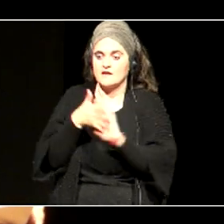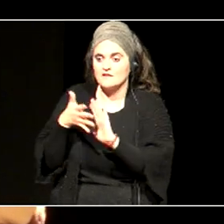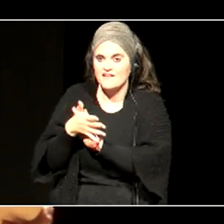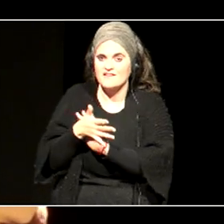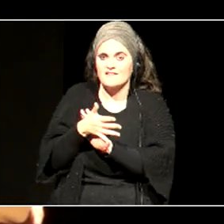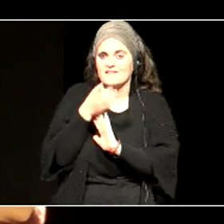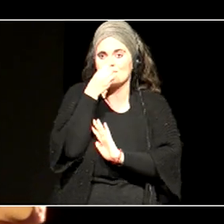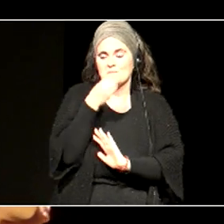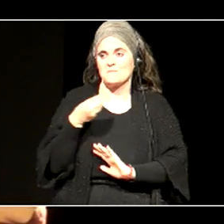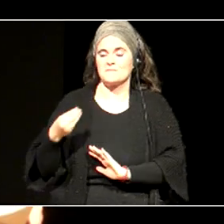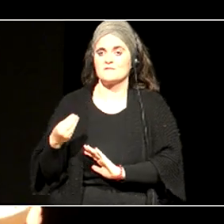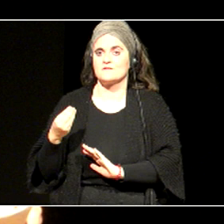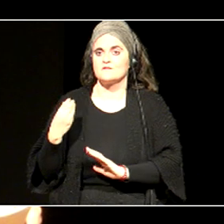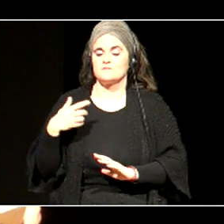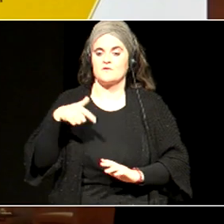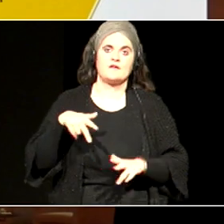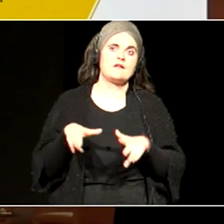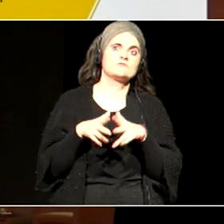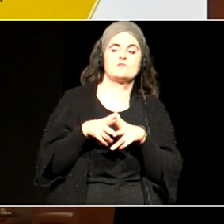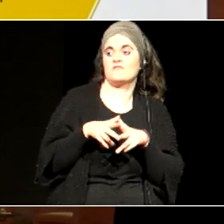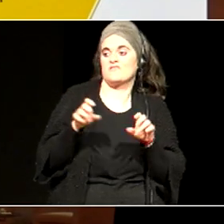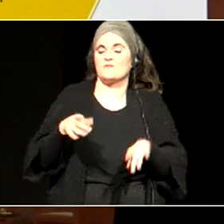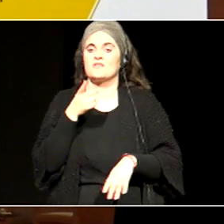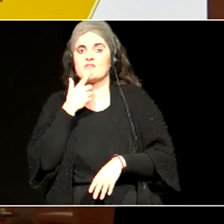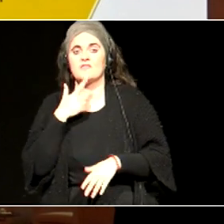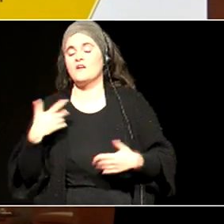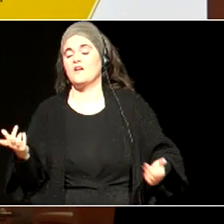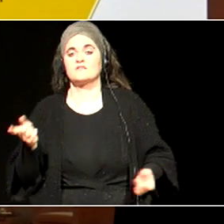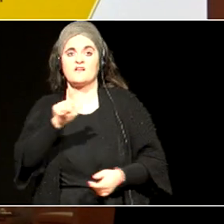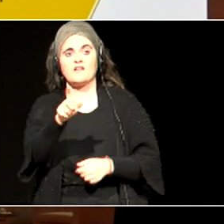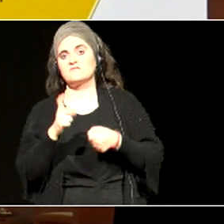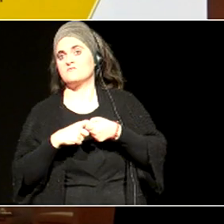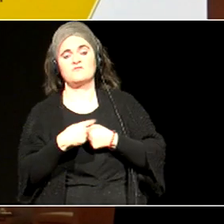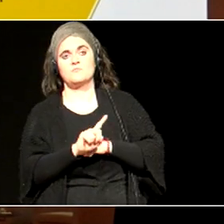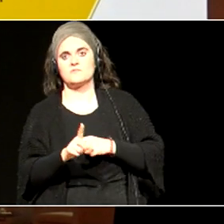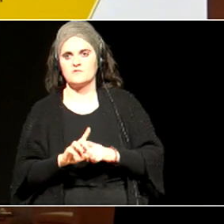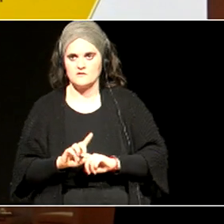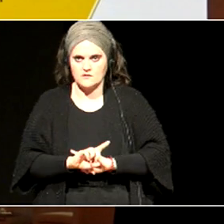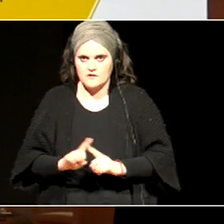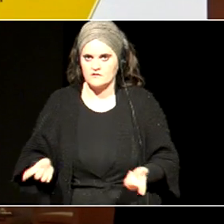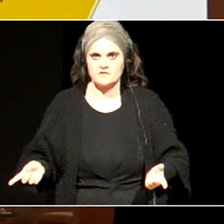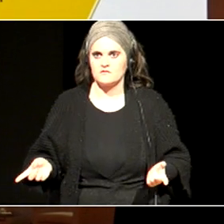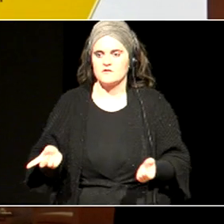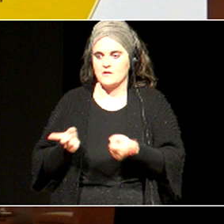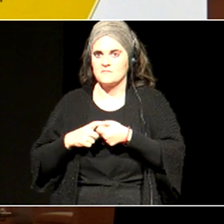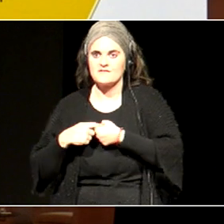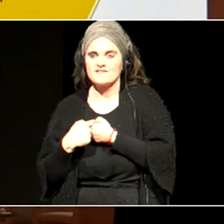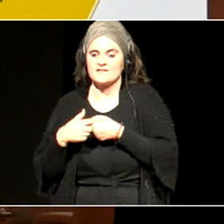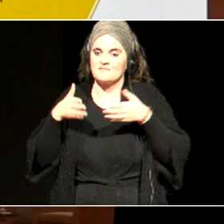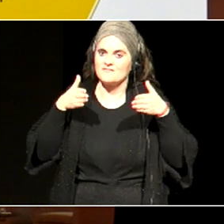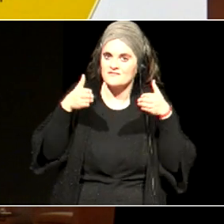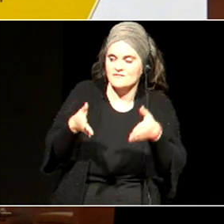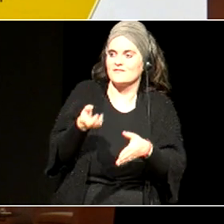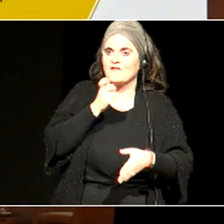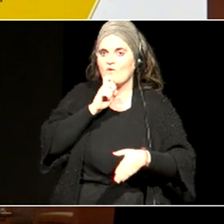esatea, hemen, gizartean bezala ez, ke jendeak, ez du parte hartzen, ez, parte hartze, bideak, kanalak,